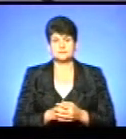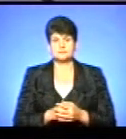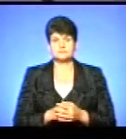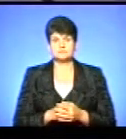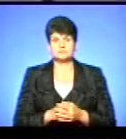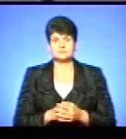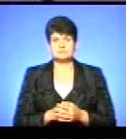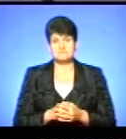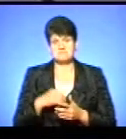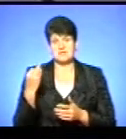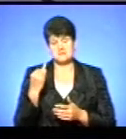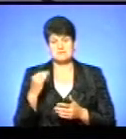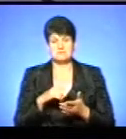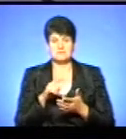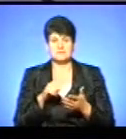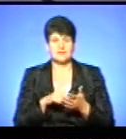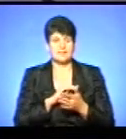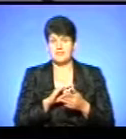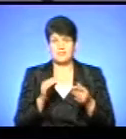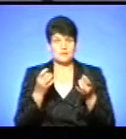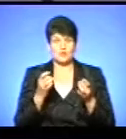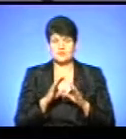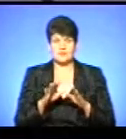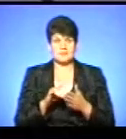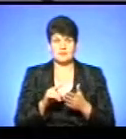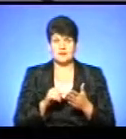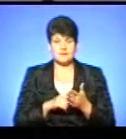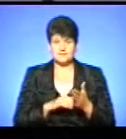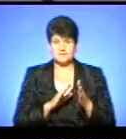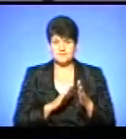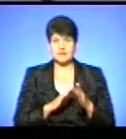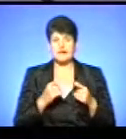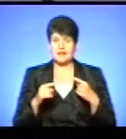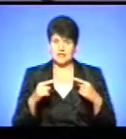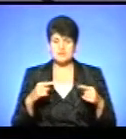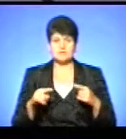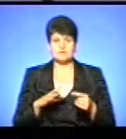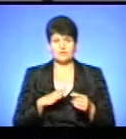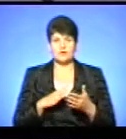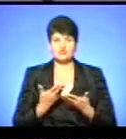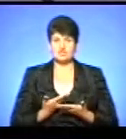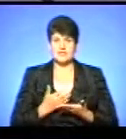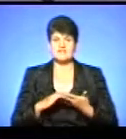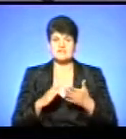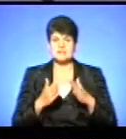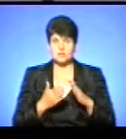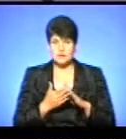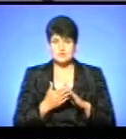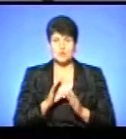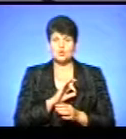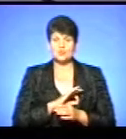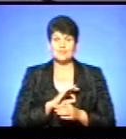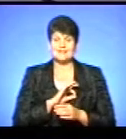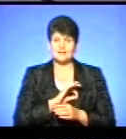Цікаве запитання, звичайно. Непросте запитання, але різні бувають в життєвій ситуації. Юридично